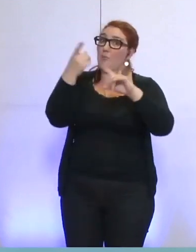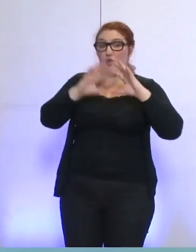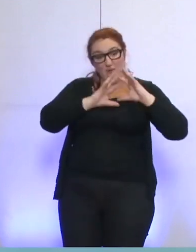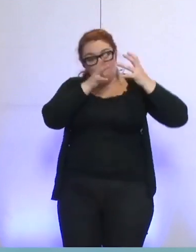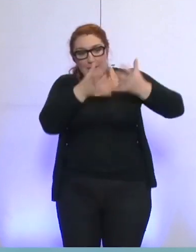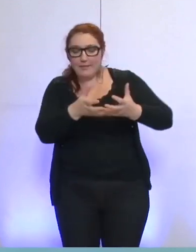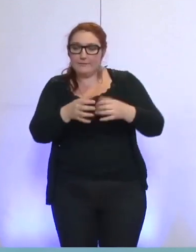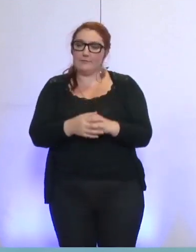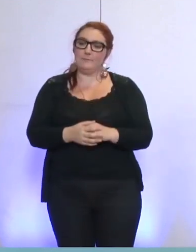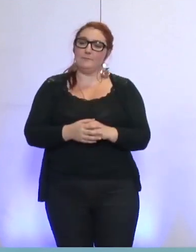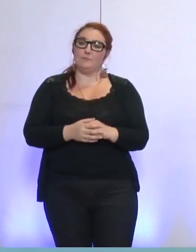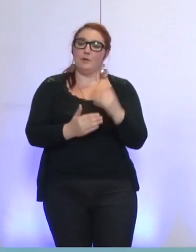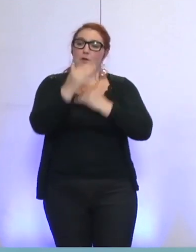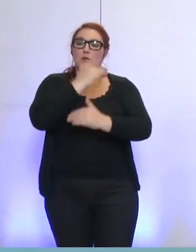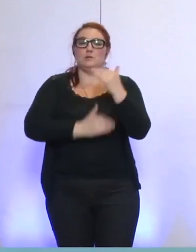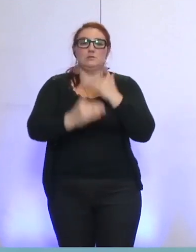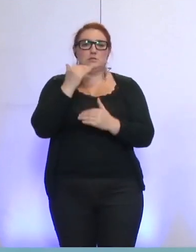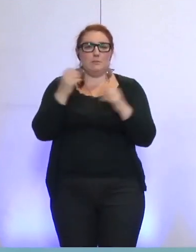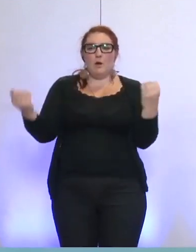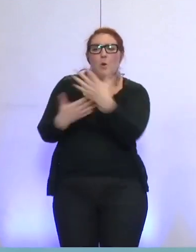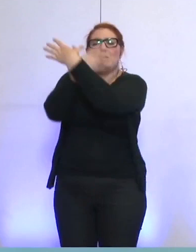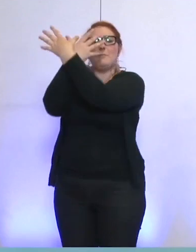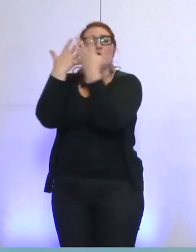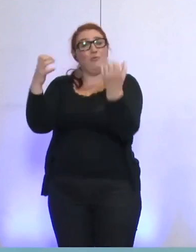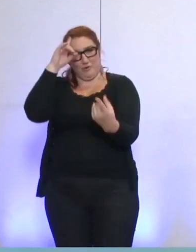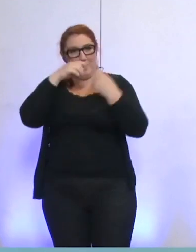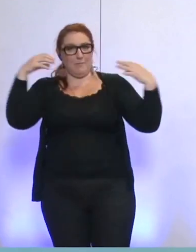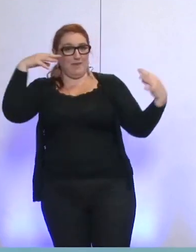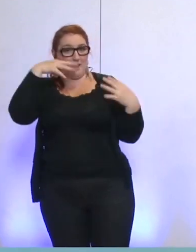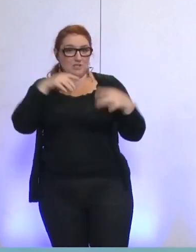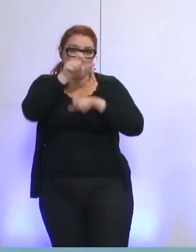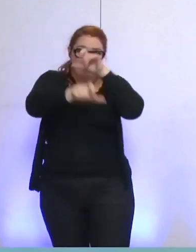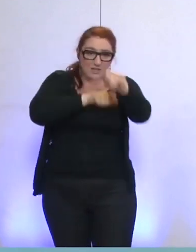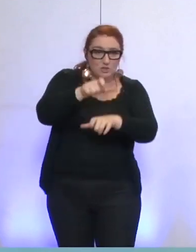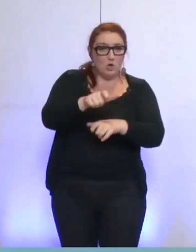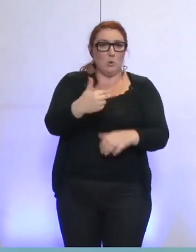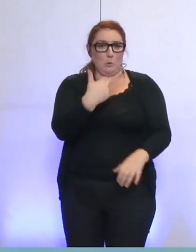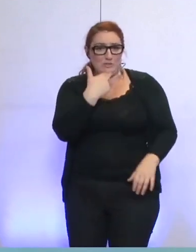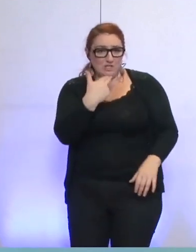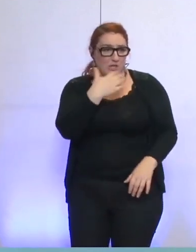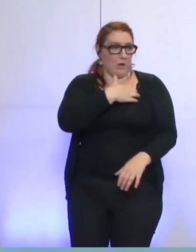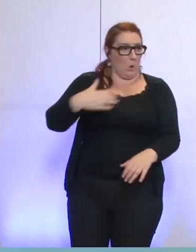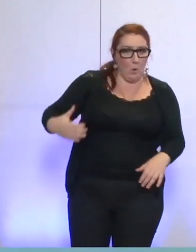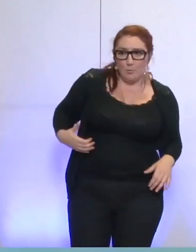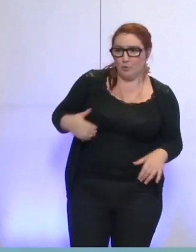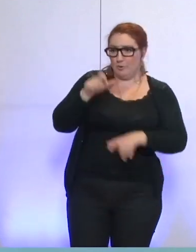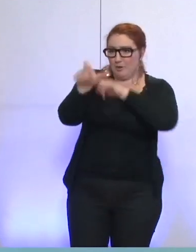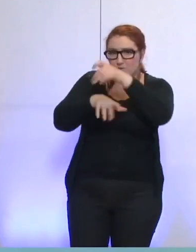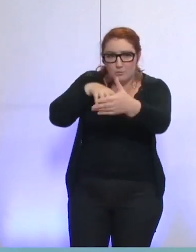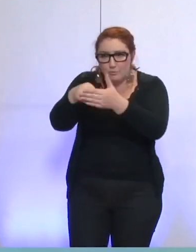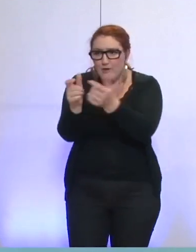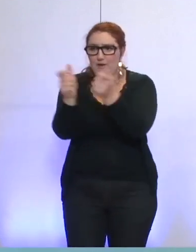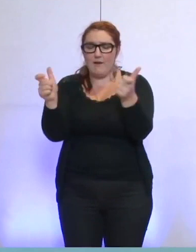projet du schéma directeur de l'énergie voulu par la métropole, les acteurs concernés, usagers, communes, acteurs de l'énergie de l'agglomération